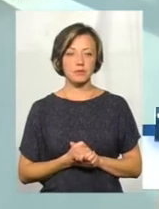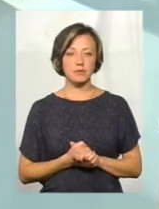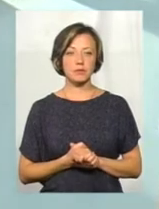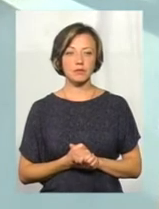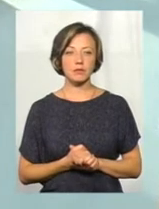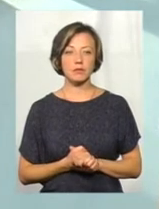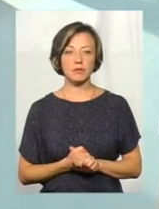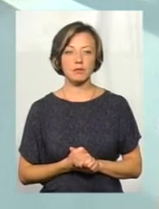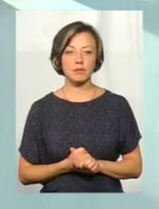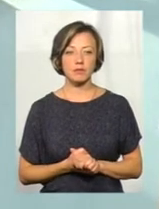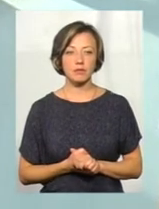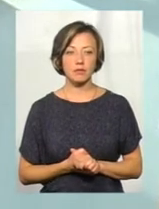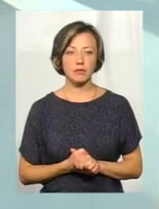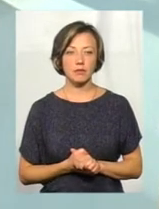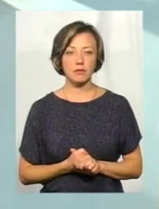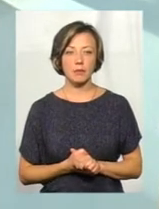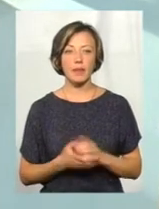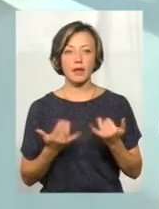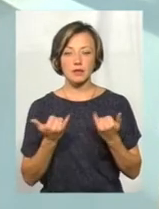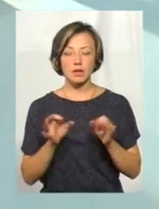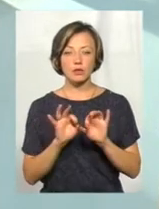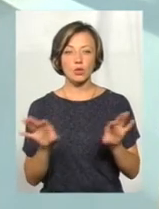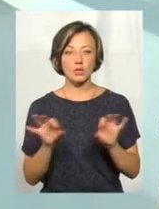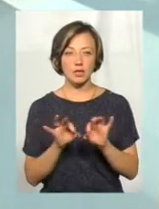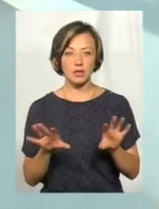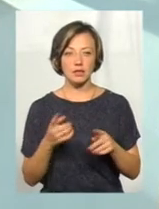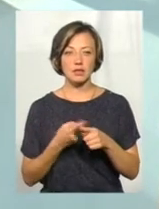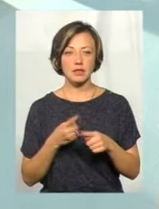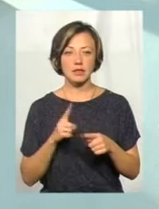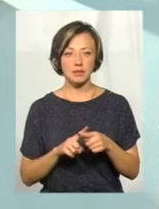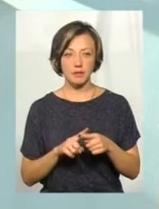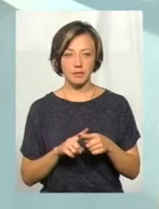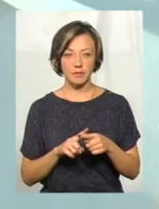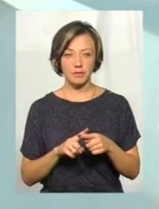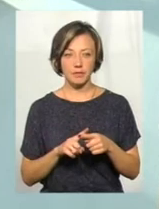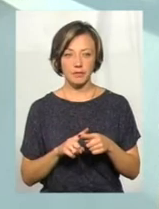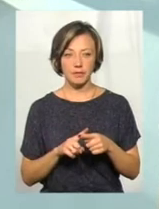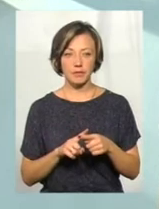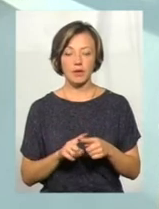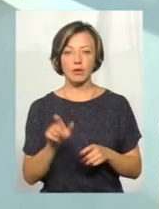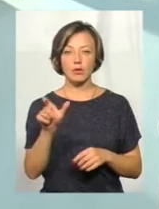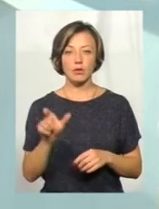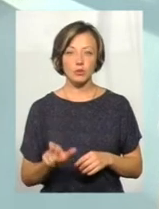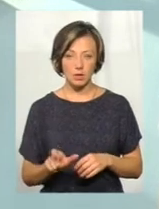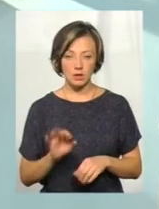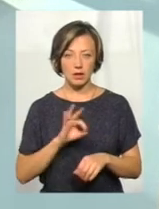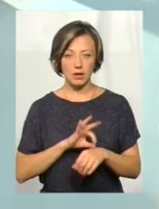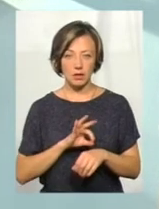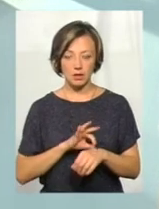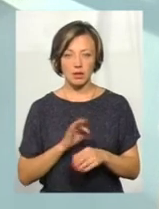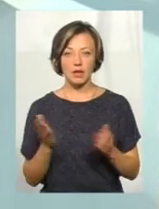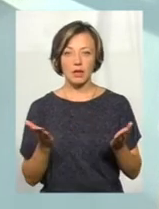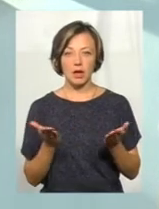який звернувся і я зараз дам роз'яснення. Це видно пацієнт, який